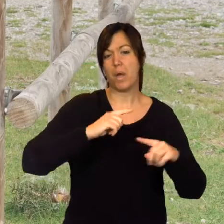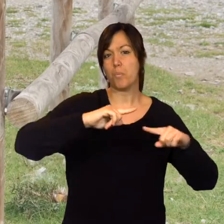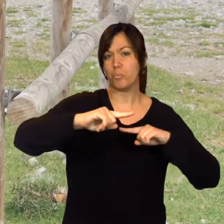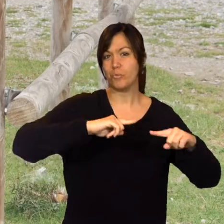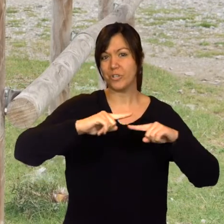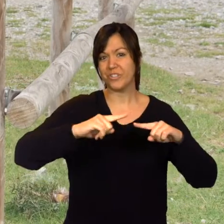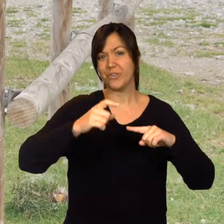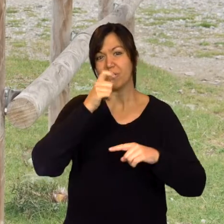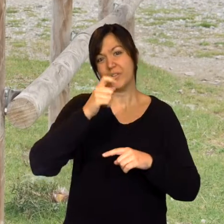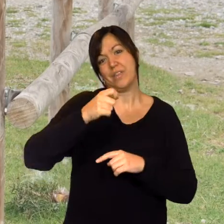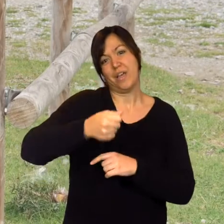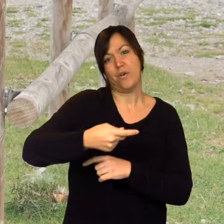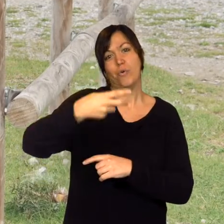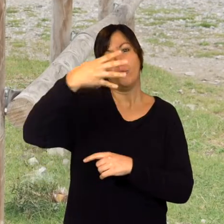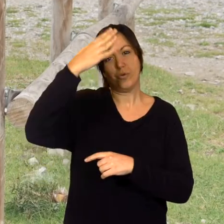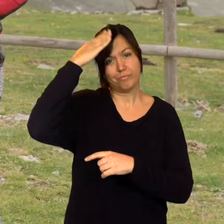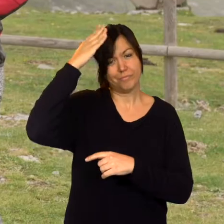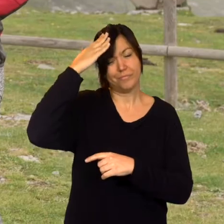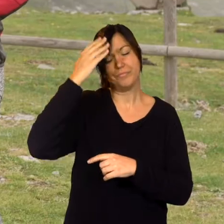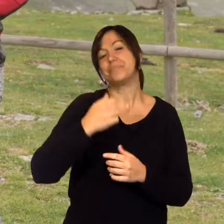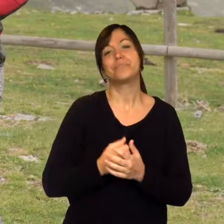dels pisos de la Fundació MAP.